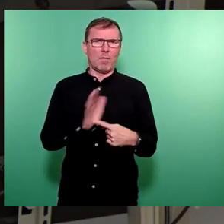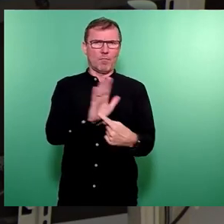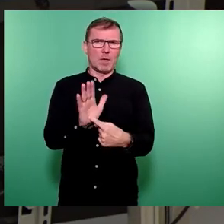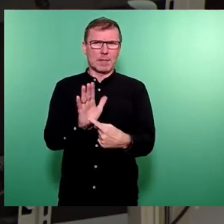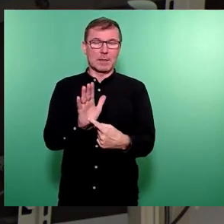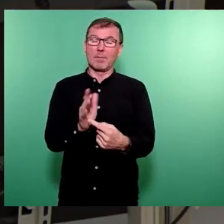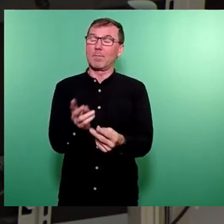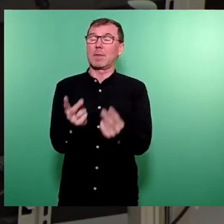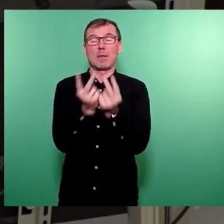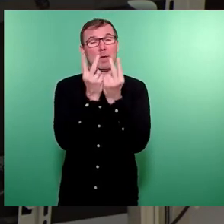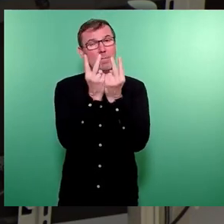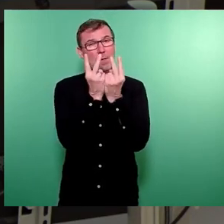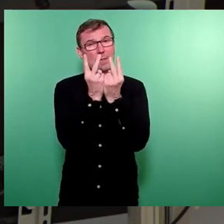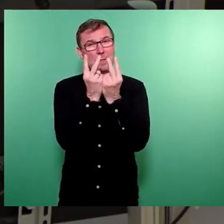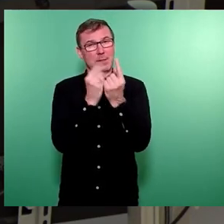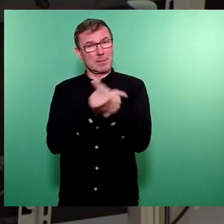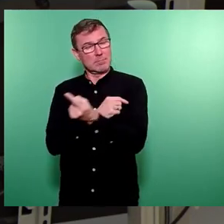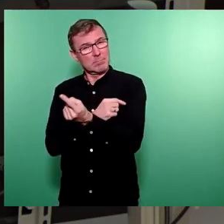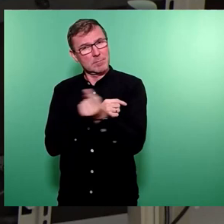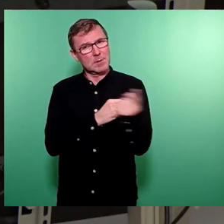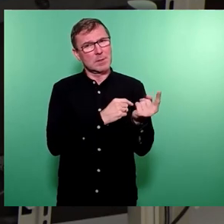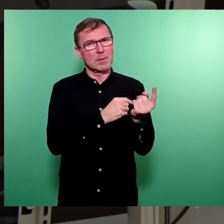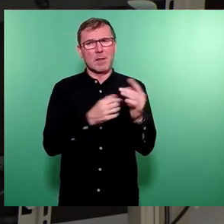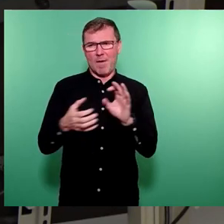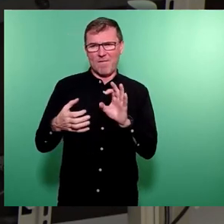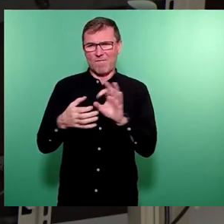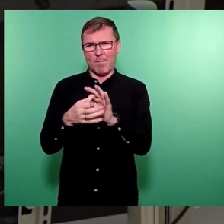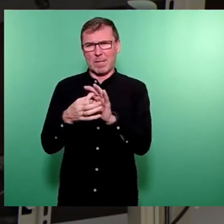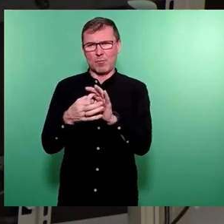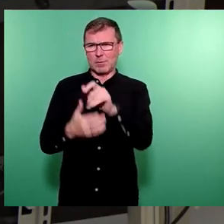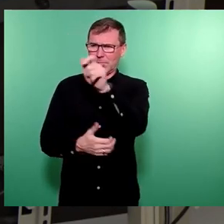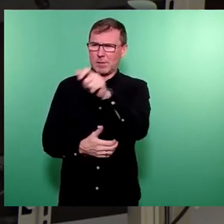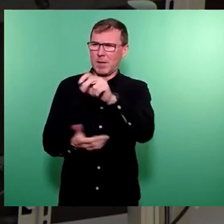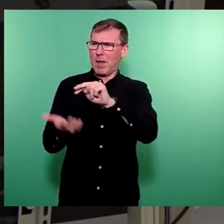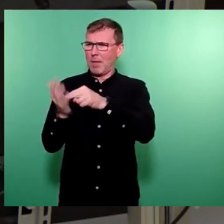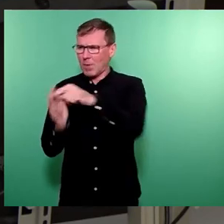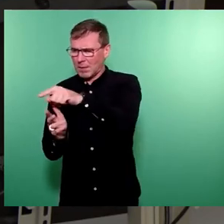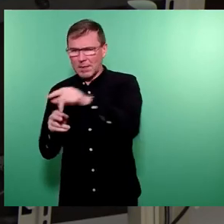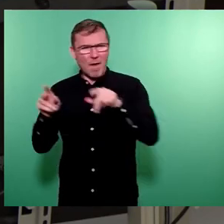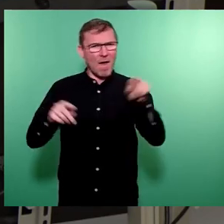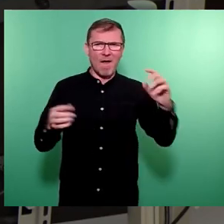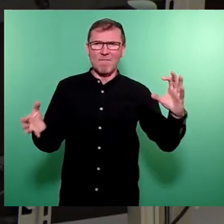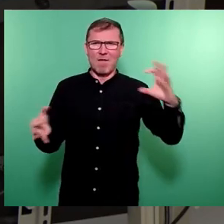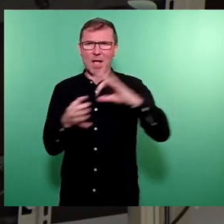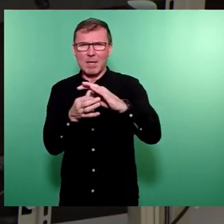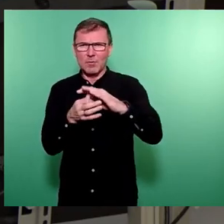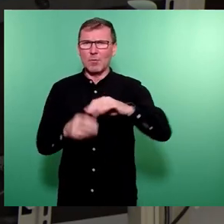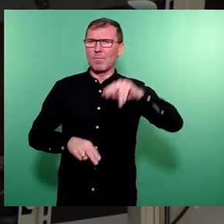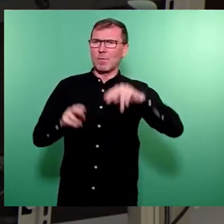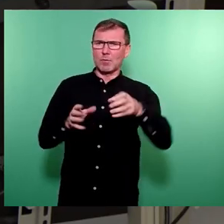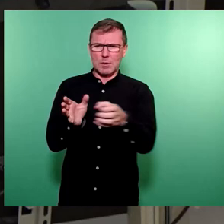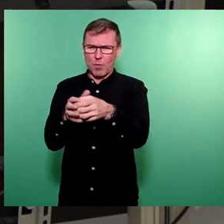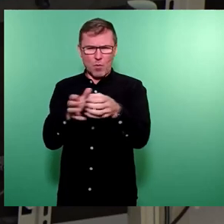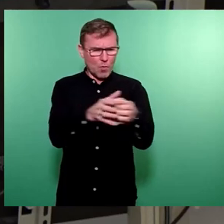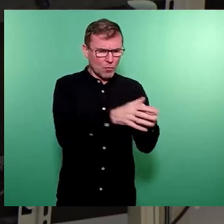Wichtig sind sie als Verbindungsglied zwischen Politik und Verwaltung und den verschiedenen Gruppierungen,